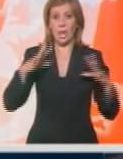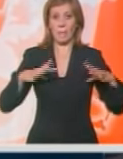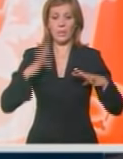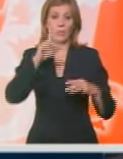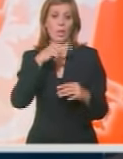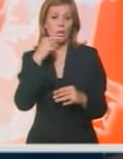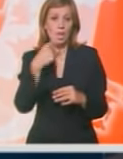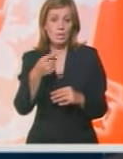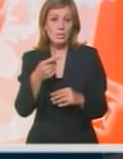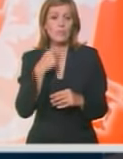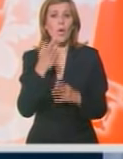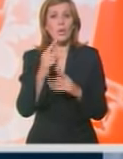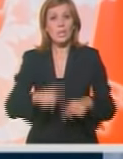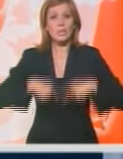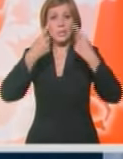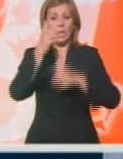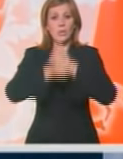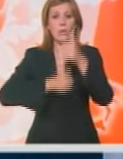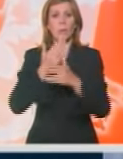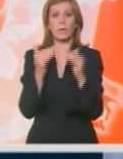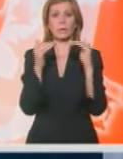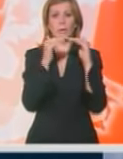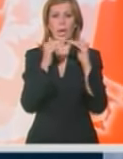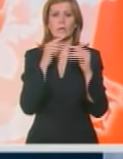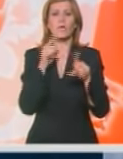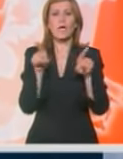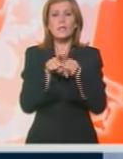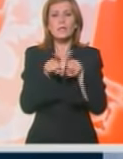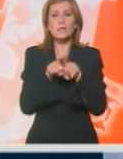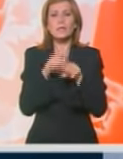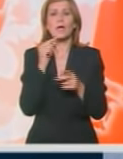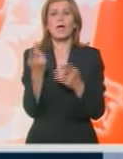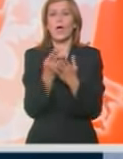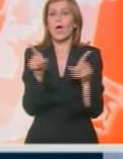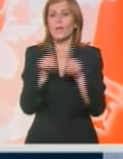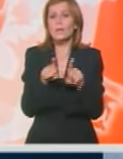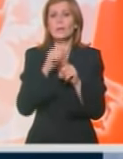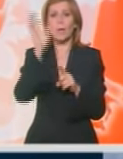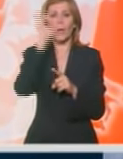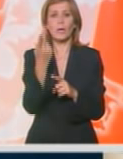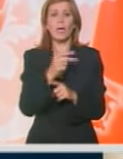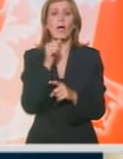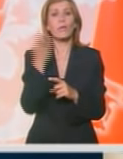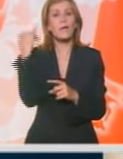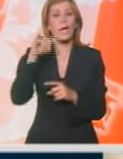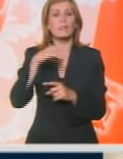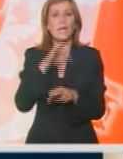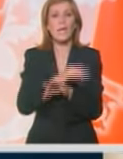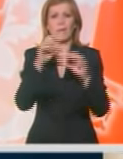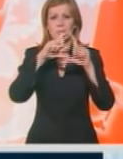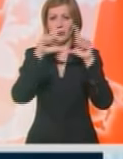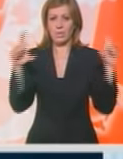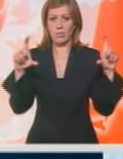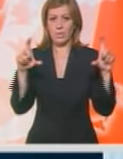njegovim rečima od sledeće godine biti usklađivane po istoj formuli i istom procentu kao i zarade u javnom sektoru.